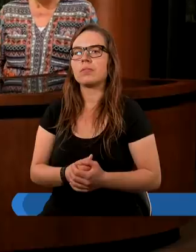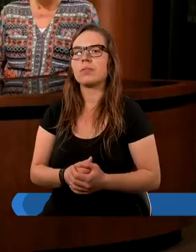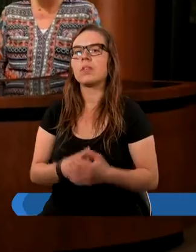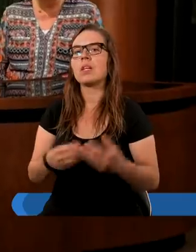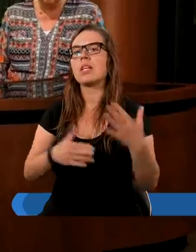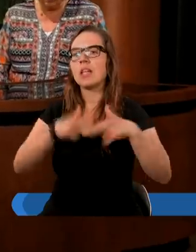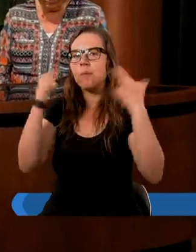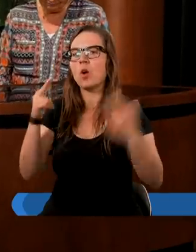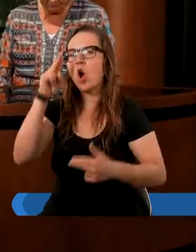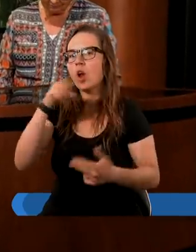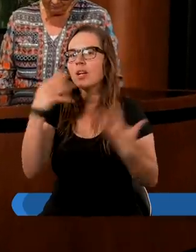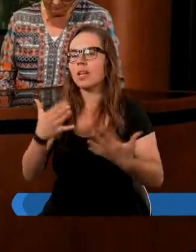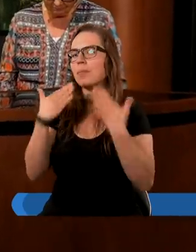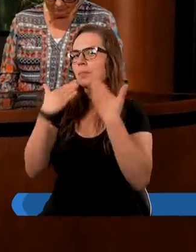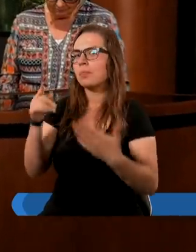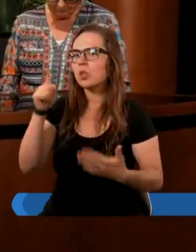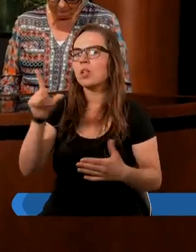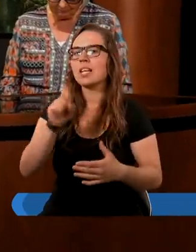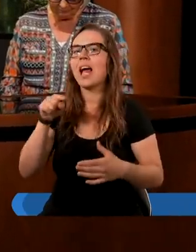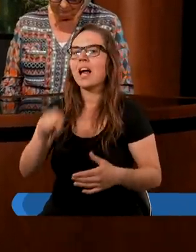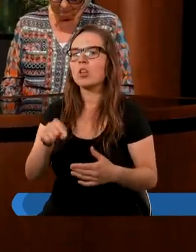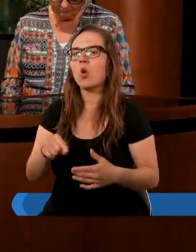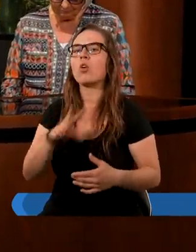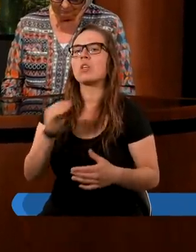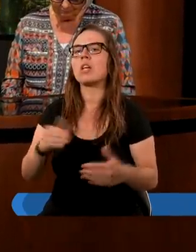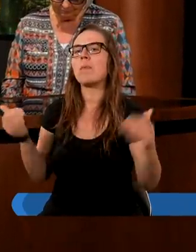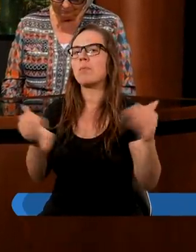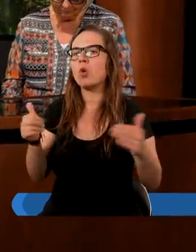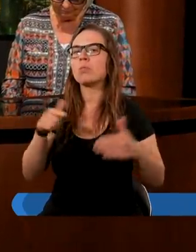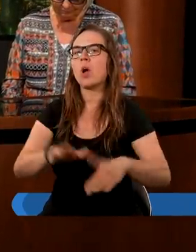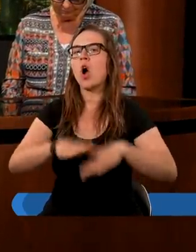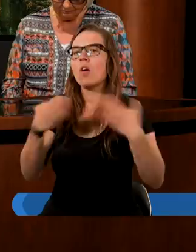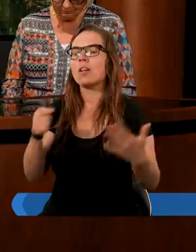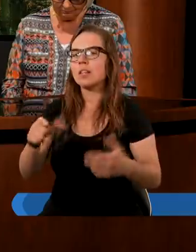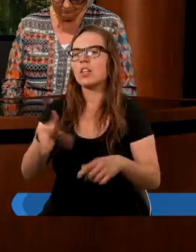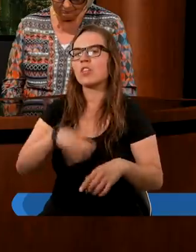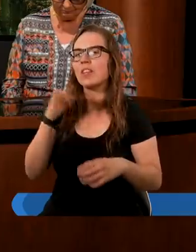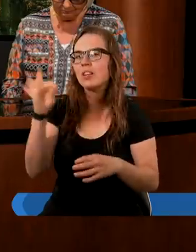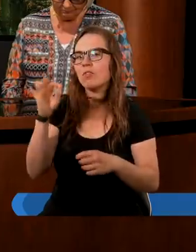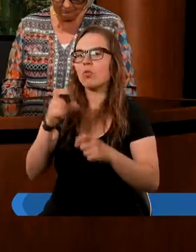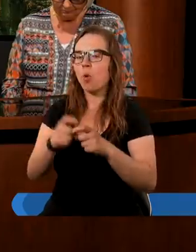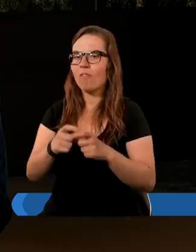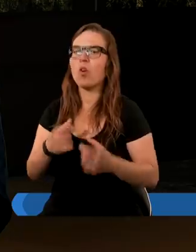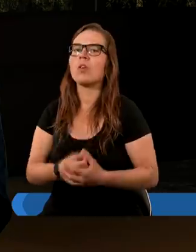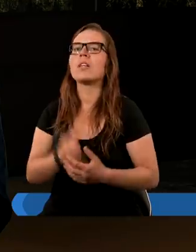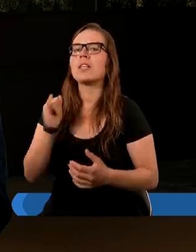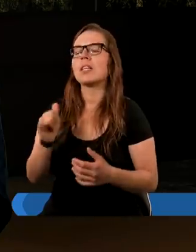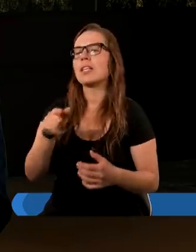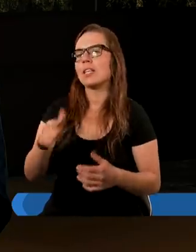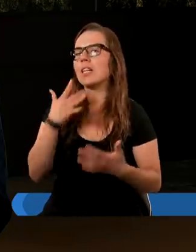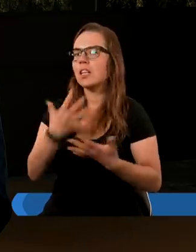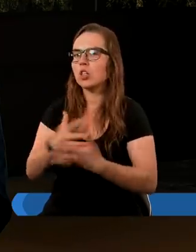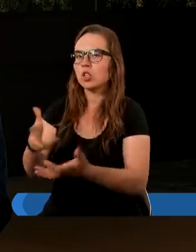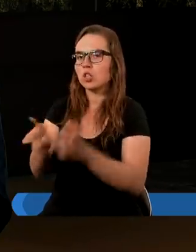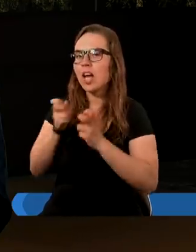Lubieński Ojcze, chcemy podziękować Tobie za to, że możemy otworzyć Twoje Święte Słowo i z Niego